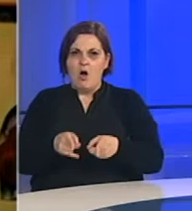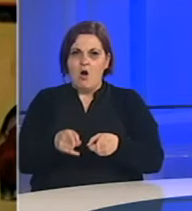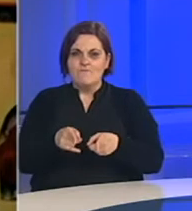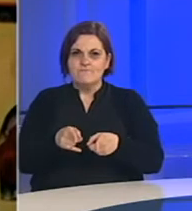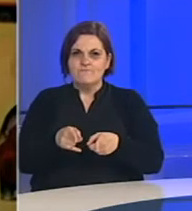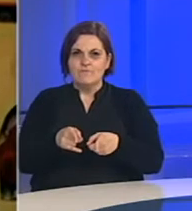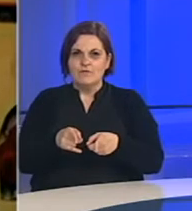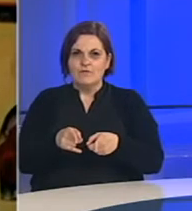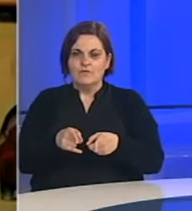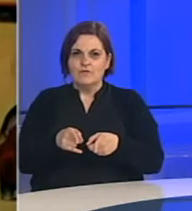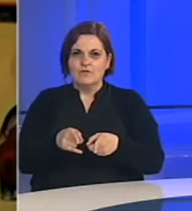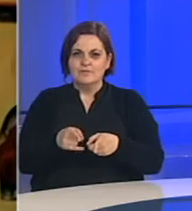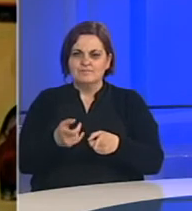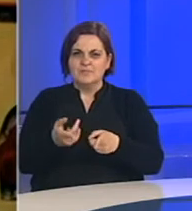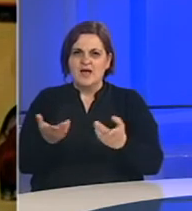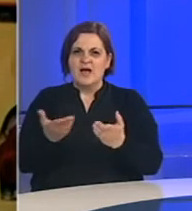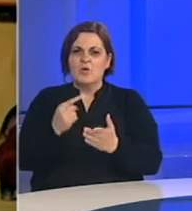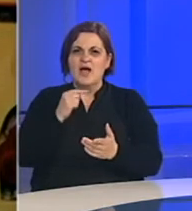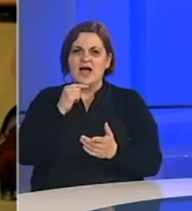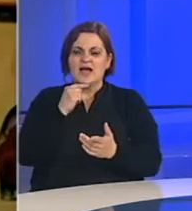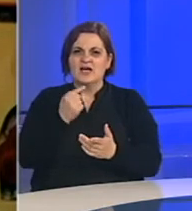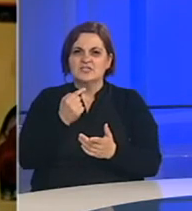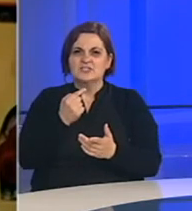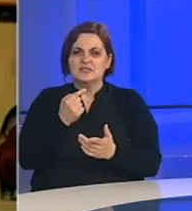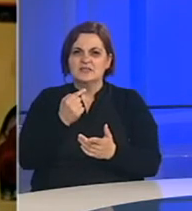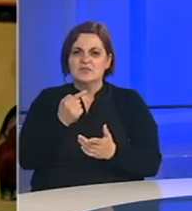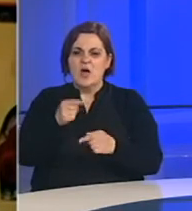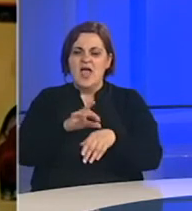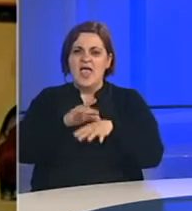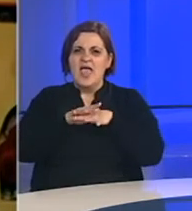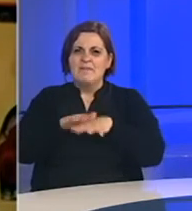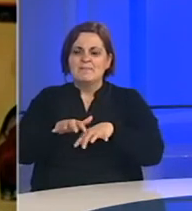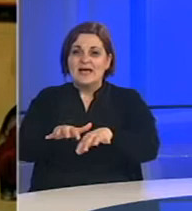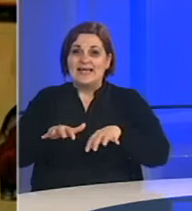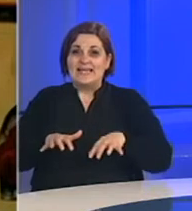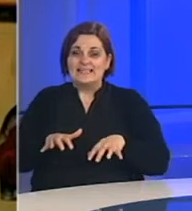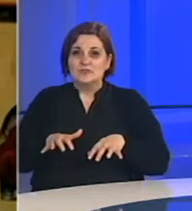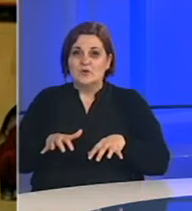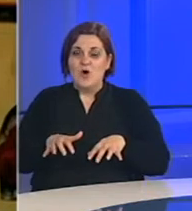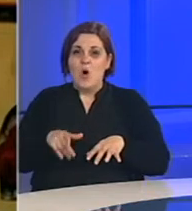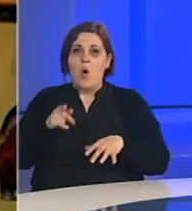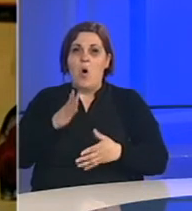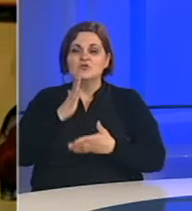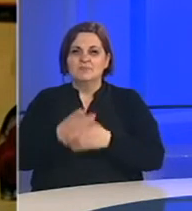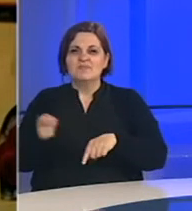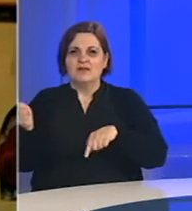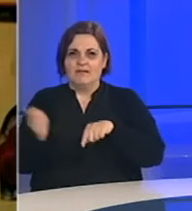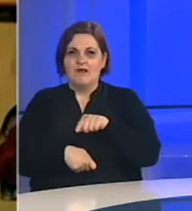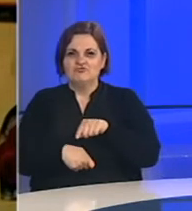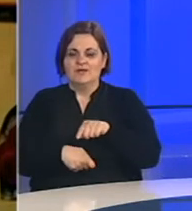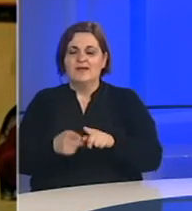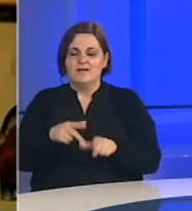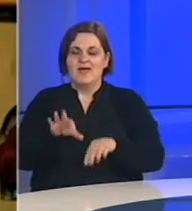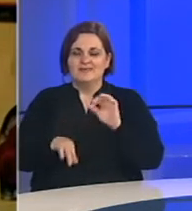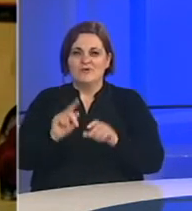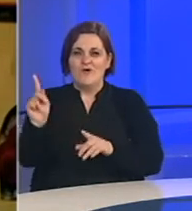ovu veliku, kako da kažem ja, epidemiju, krizu, oni će biti kažnjeni na izborima,